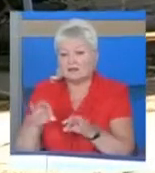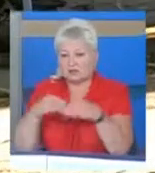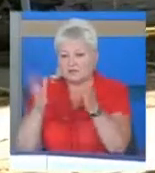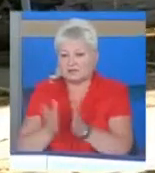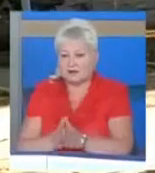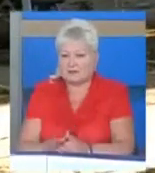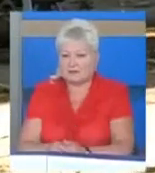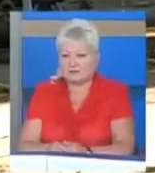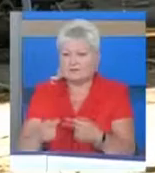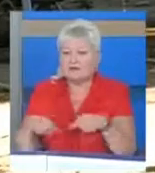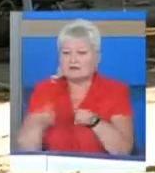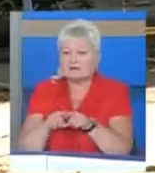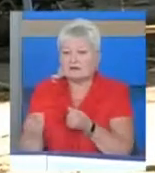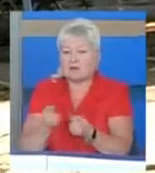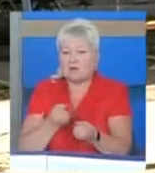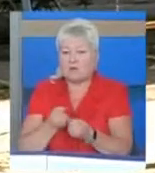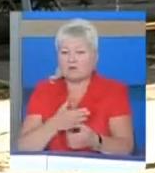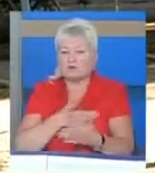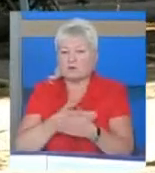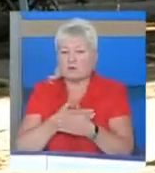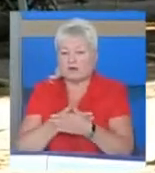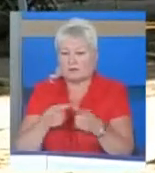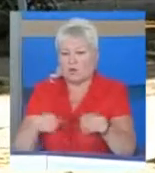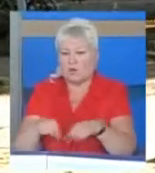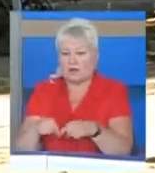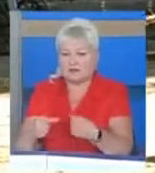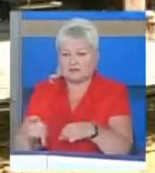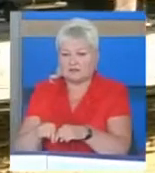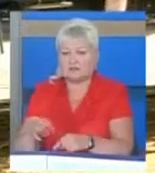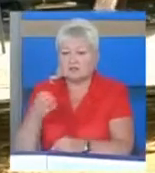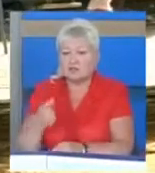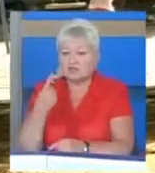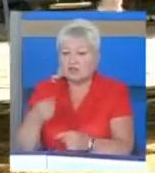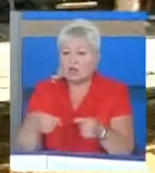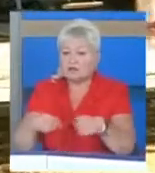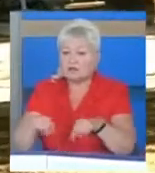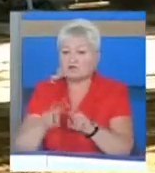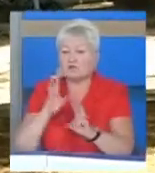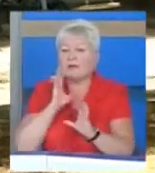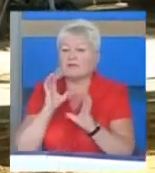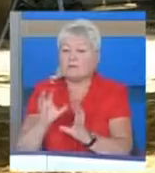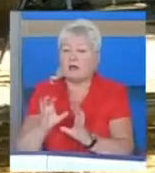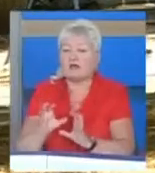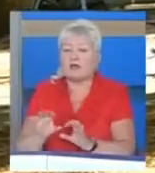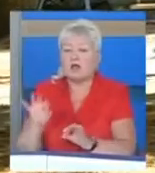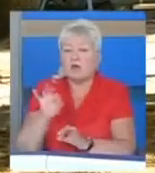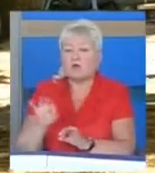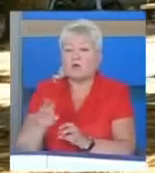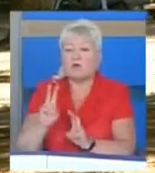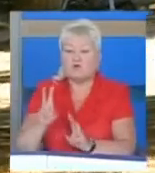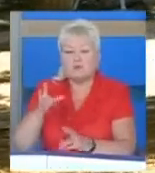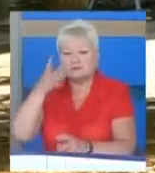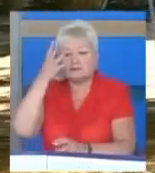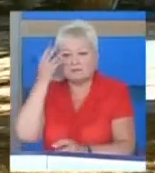За таке борються громадські організації. Ще одна структура, яка дбає про тих, про кого б здавалося не пам